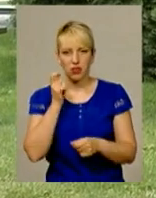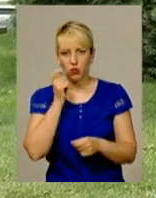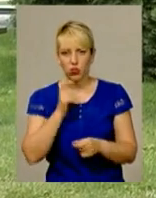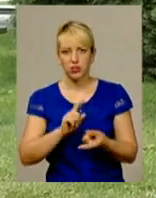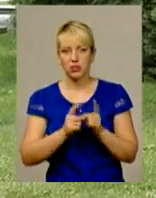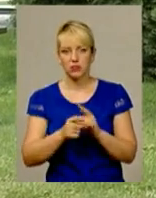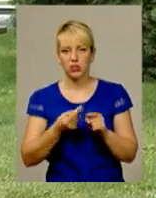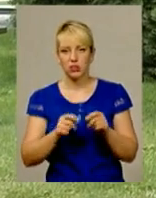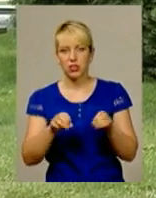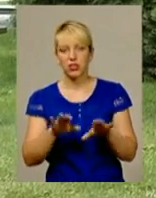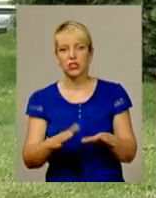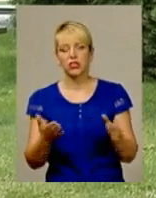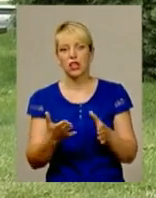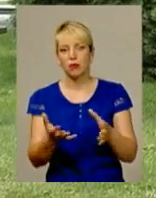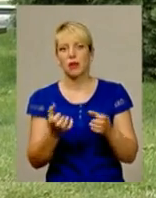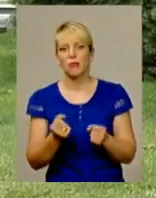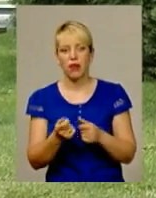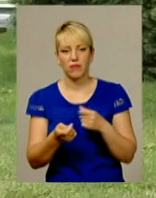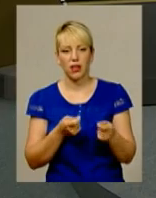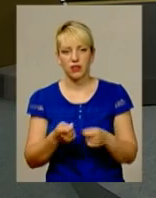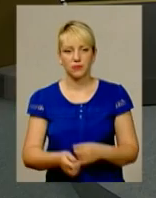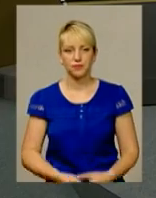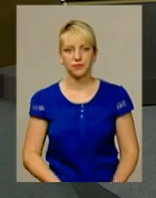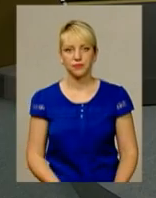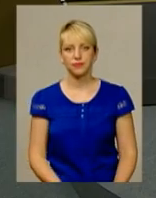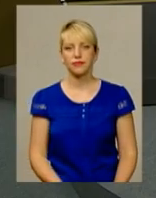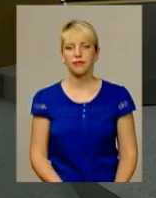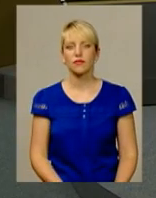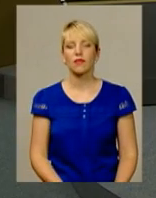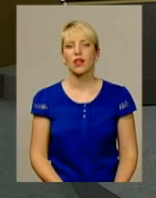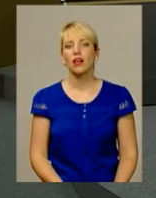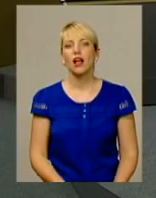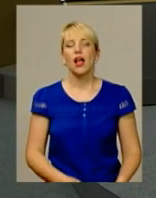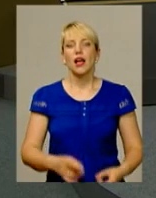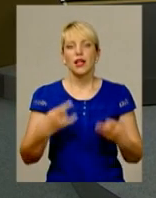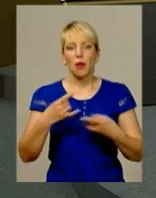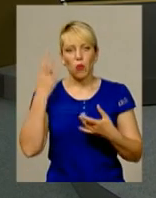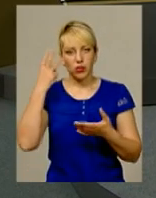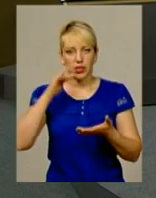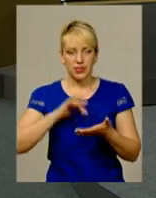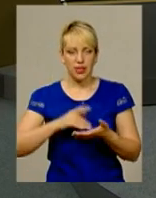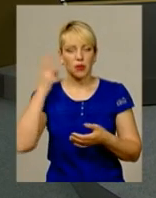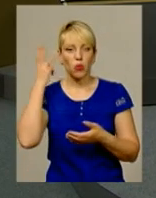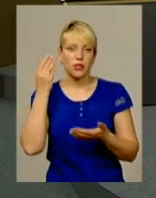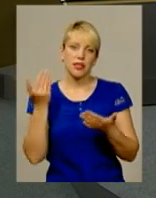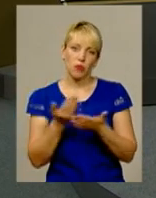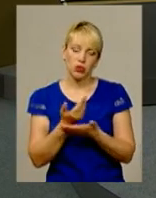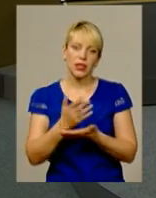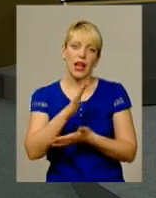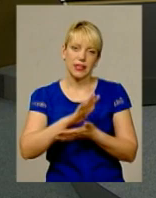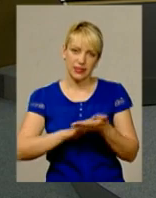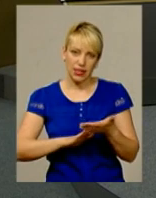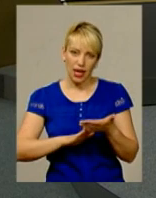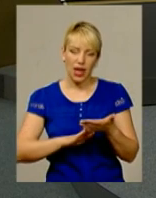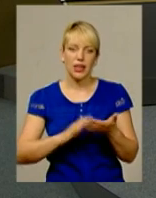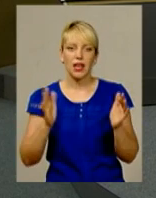зміняться ті рішення, які приймає влада. В ефірі телеканалу «Поділля-Центр», «Подільська панорама», далі короткий